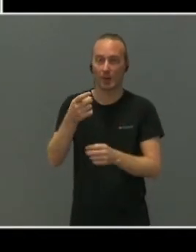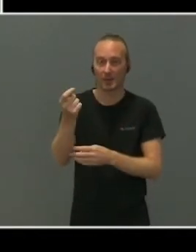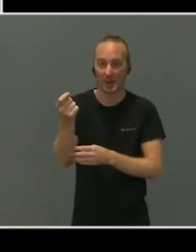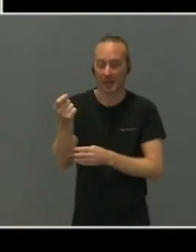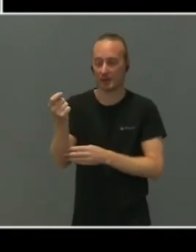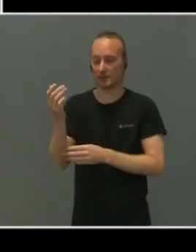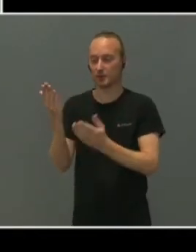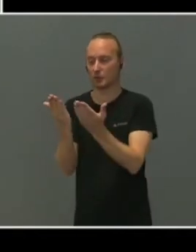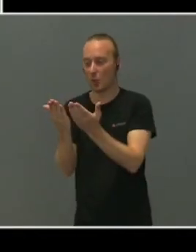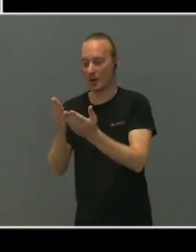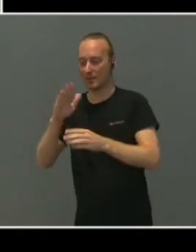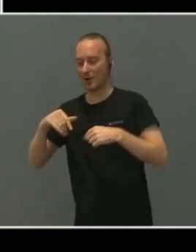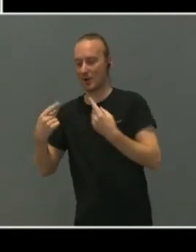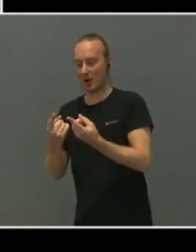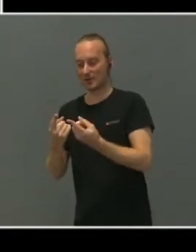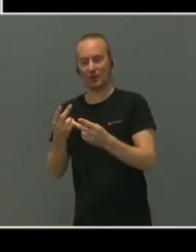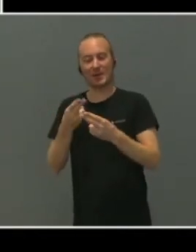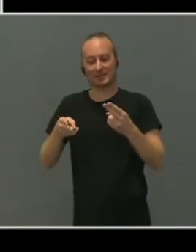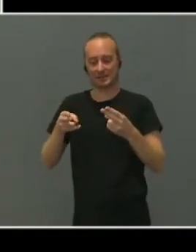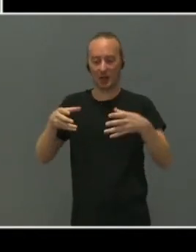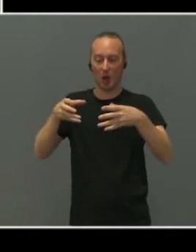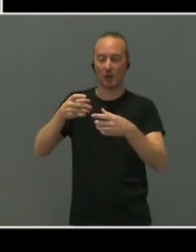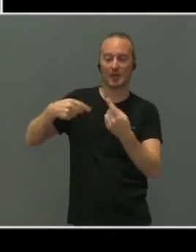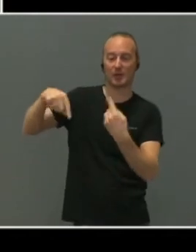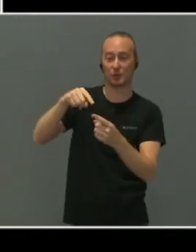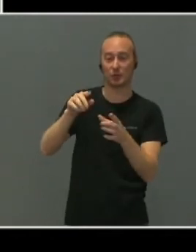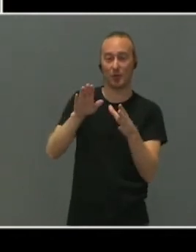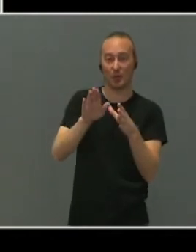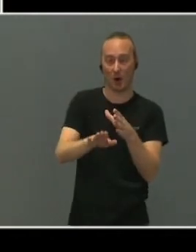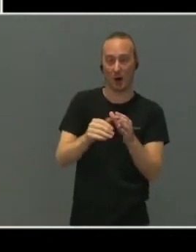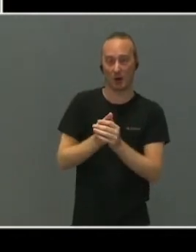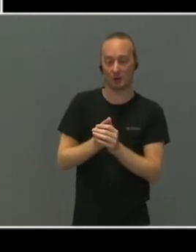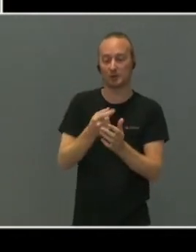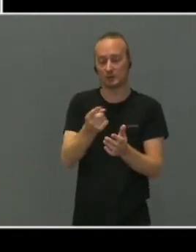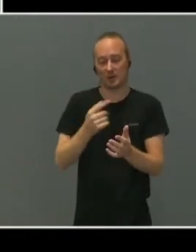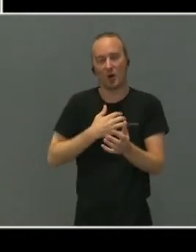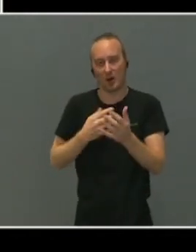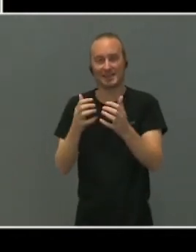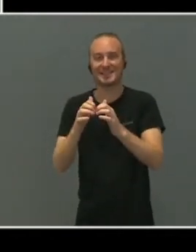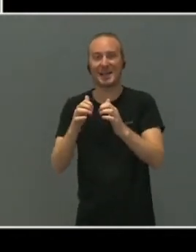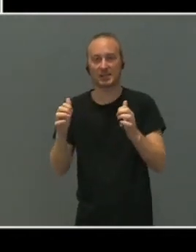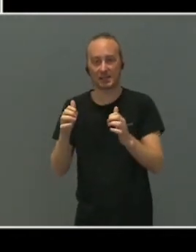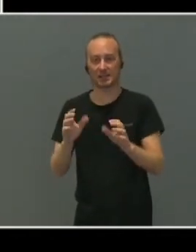barnehagene. Og resten av laget rundt barnet. Disse barnet som har særskilde opplevingsbehov.